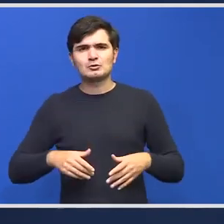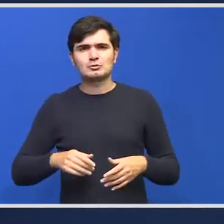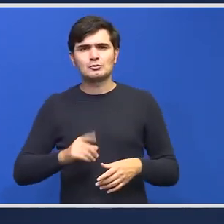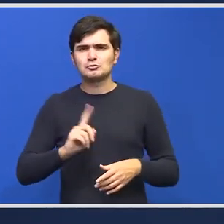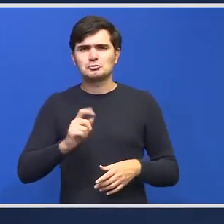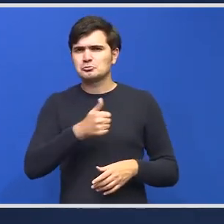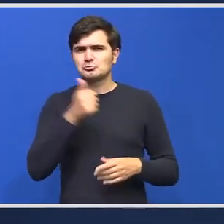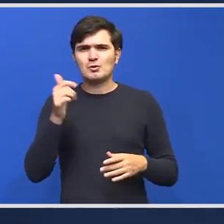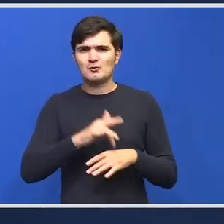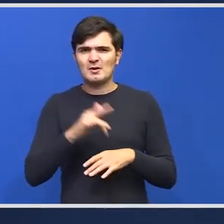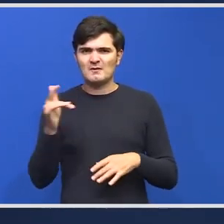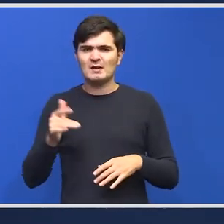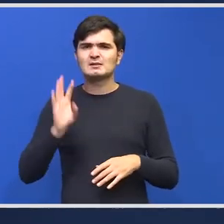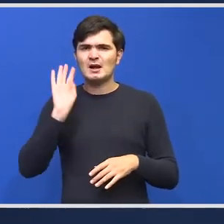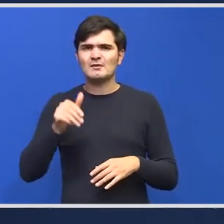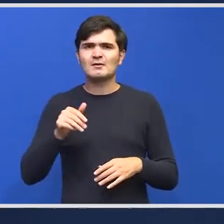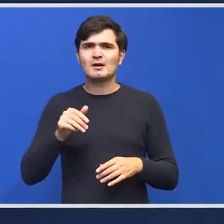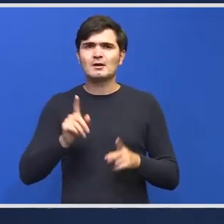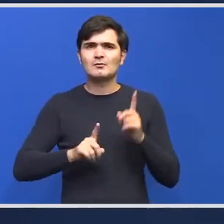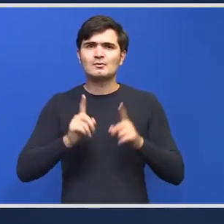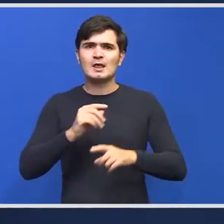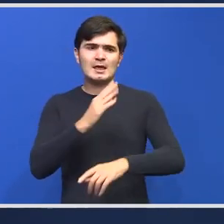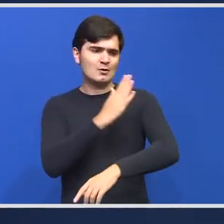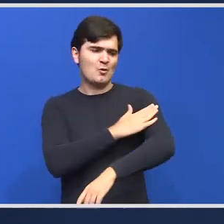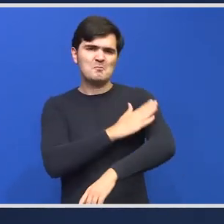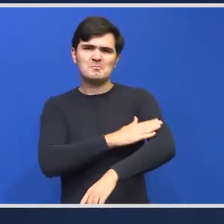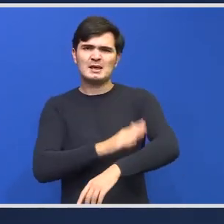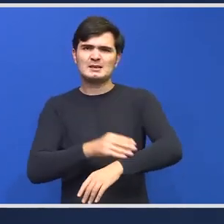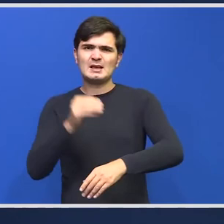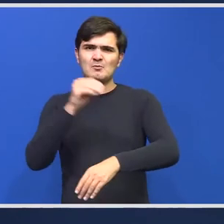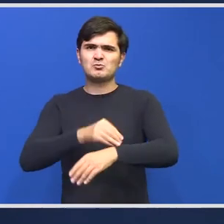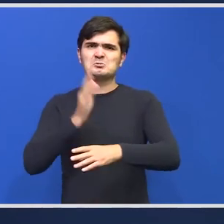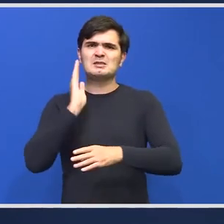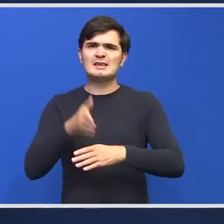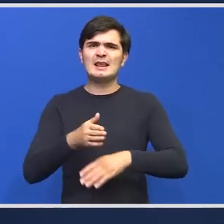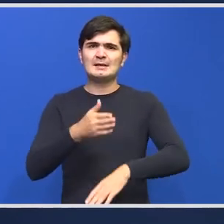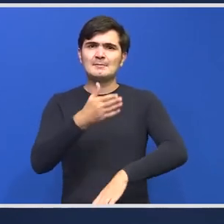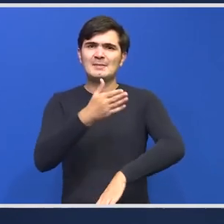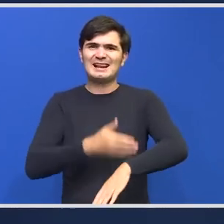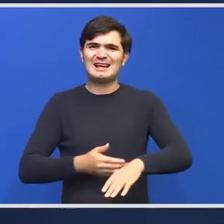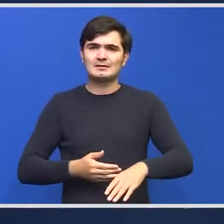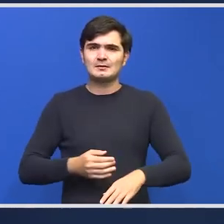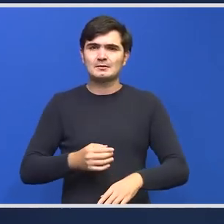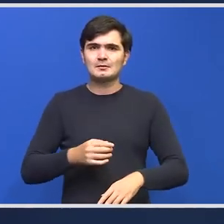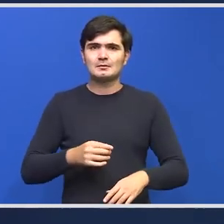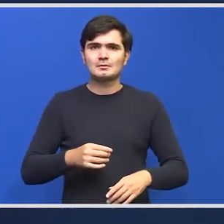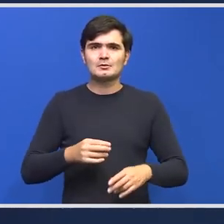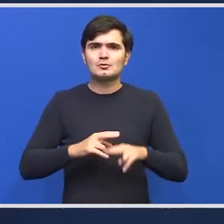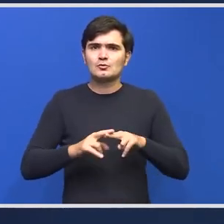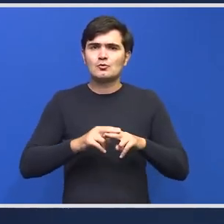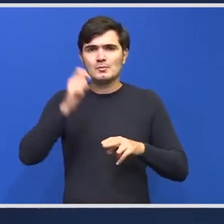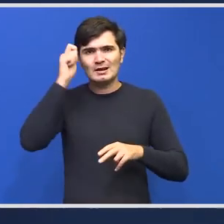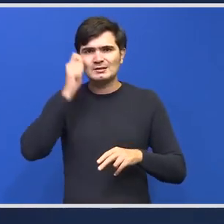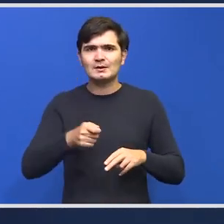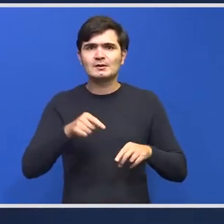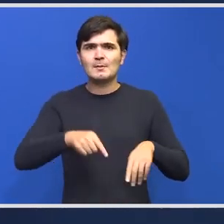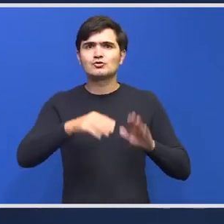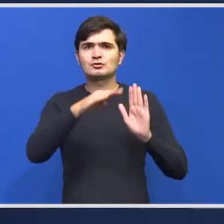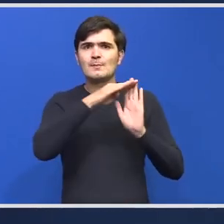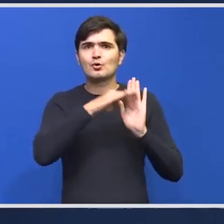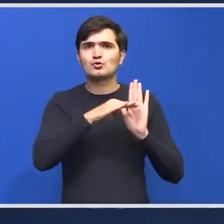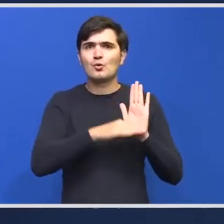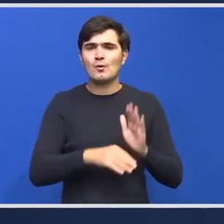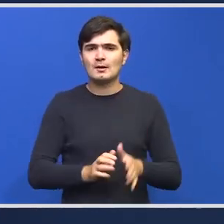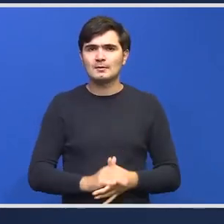infecții nesocomială ci și cu comprese puse direct pe rană nu avem spitale dar cu protocoale cum stăm și cu respectarea lor menționăm